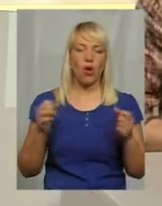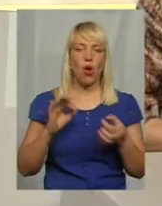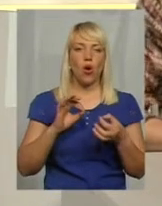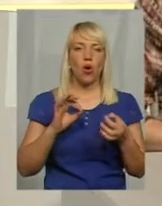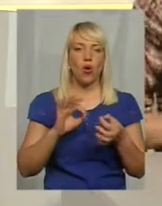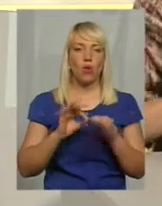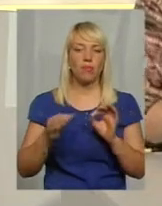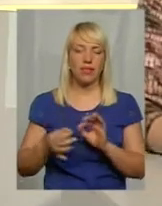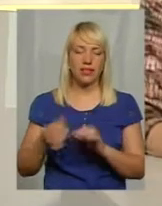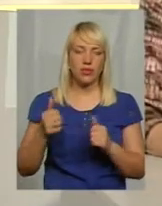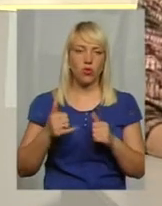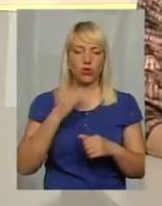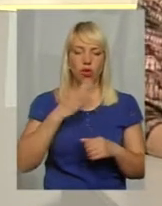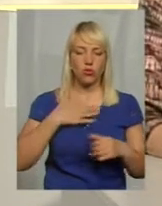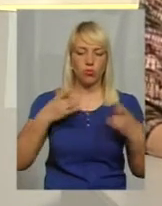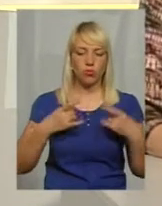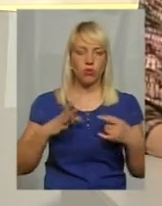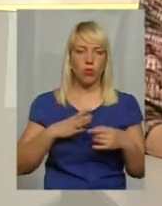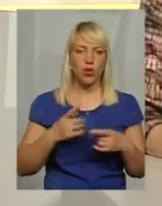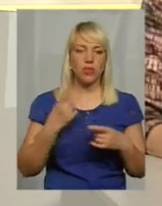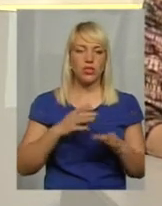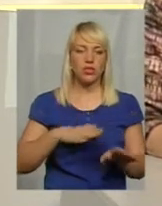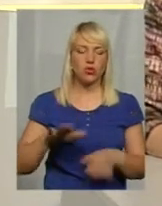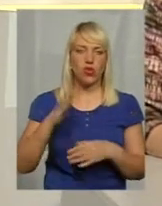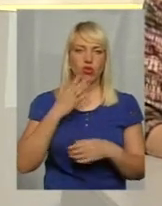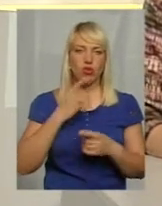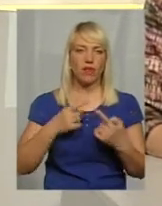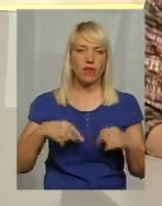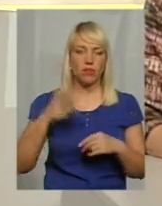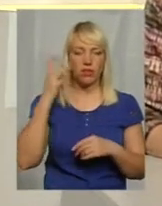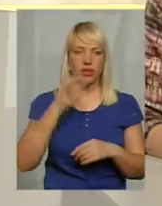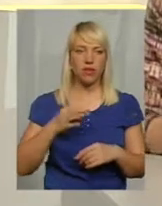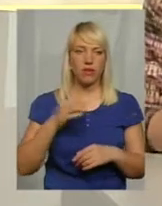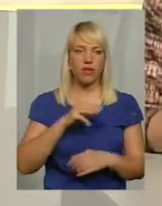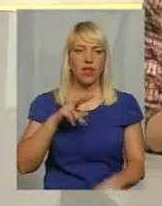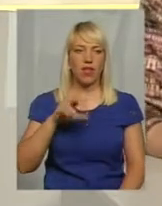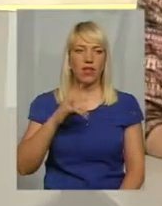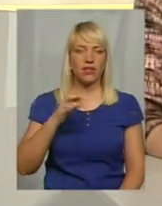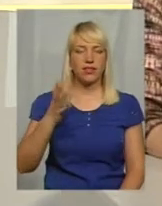нашому ефірі був перший заступник голови відділення Національного Олімпійського комітету України у Хмельницькій області Віктор Флентін.